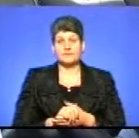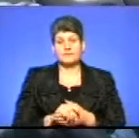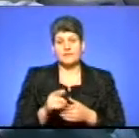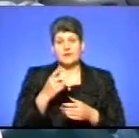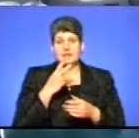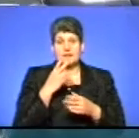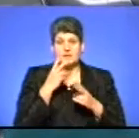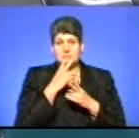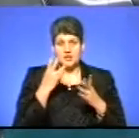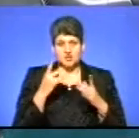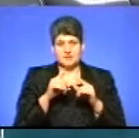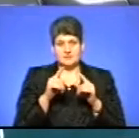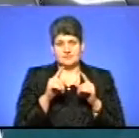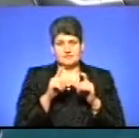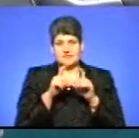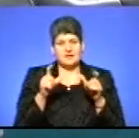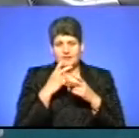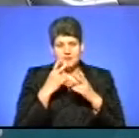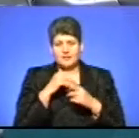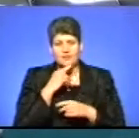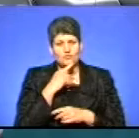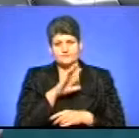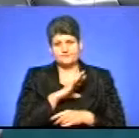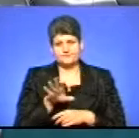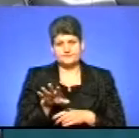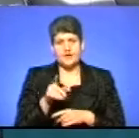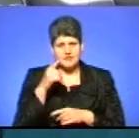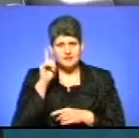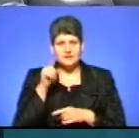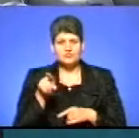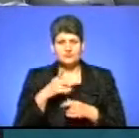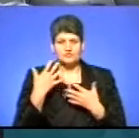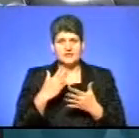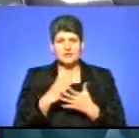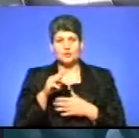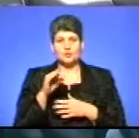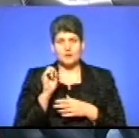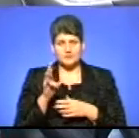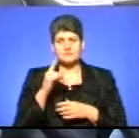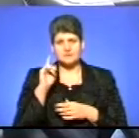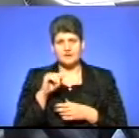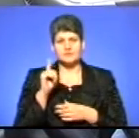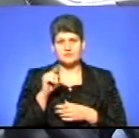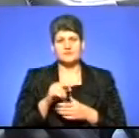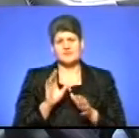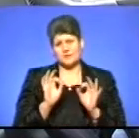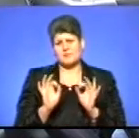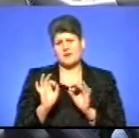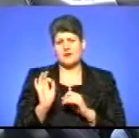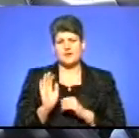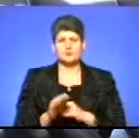який встановлений? Часто сказати не замітує. А чи знаєте, що вже діють руками? Так, знаю. Все нормально.